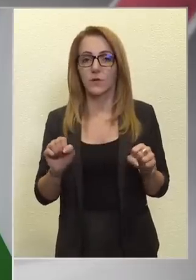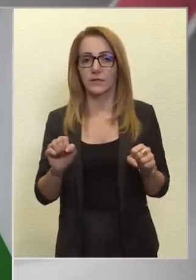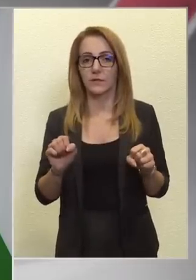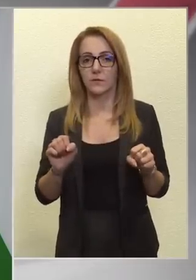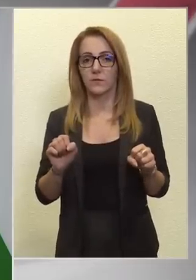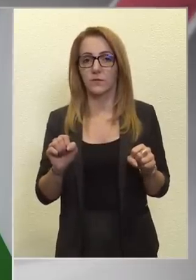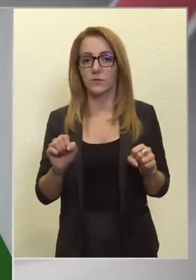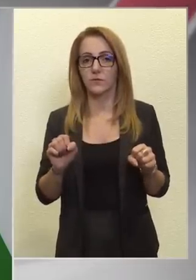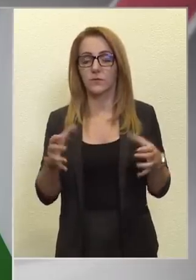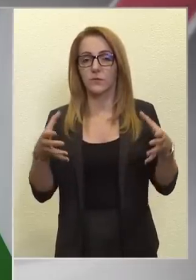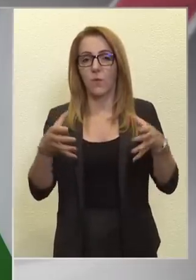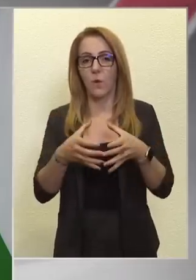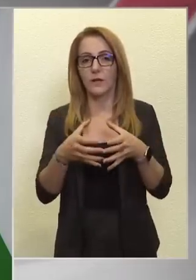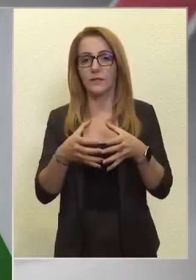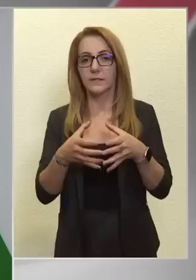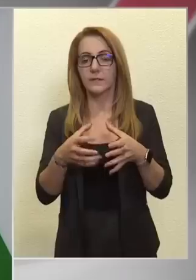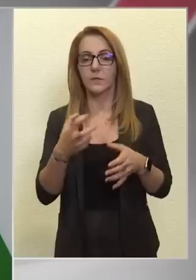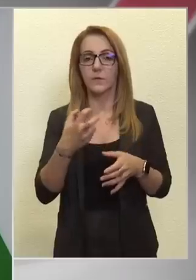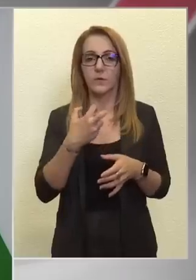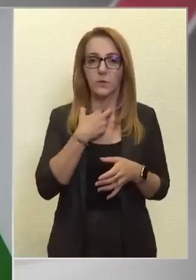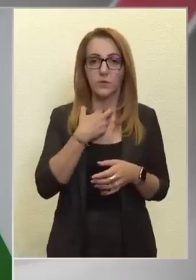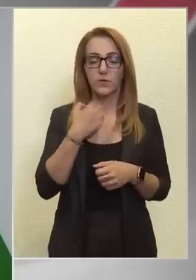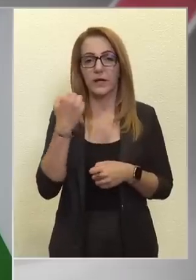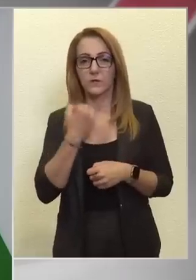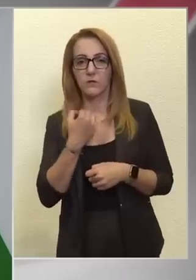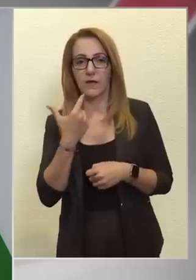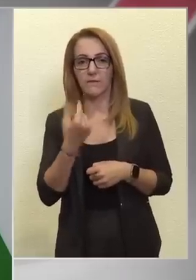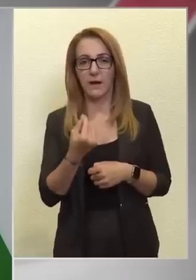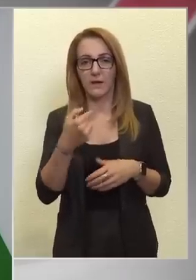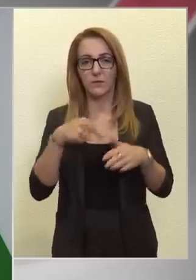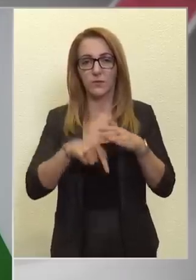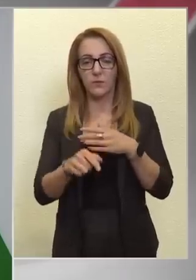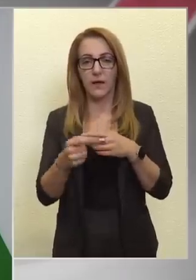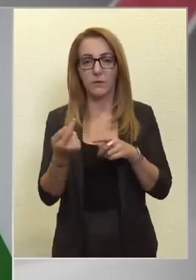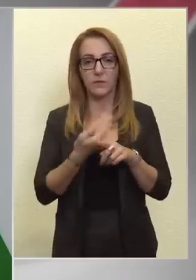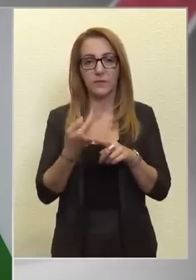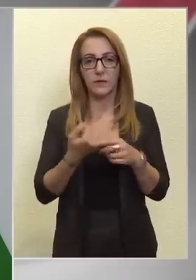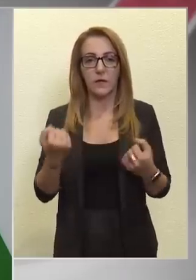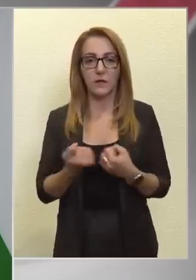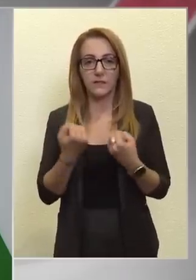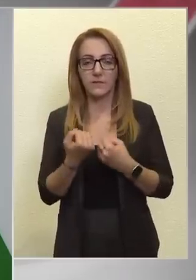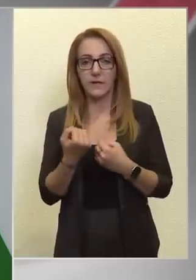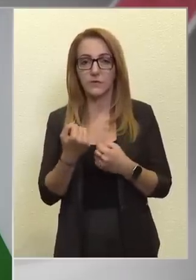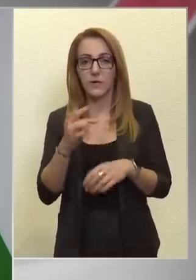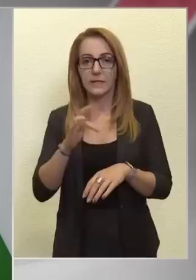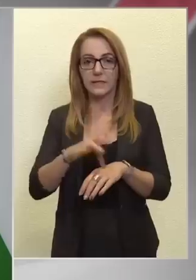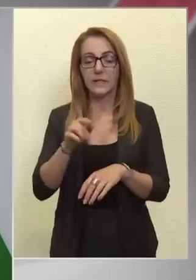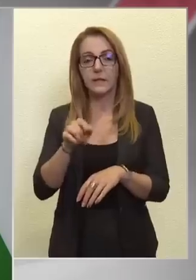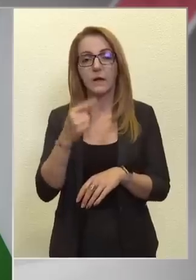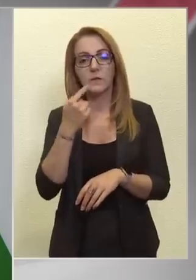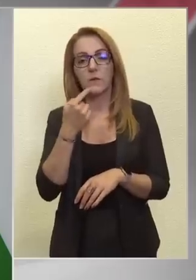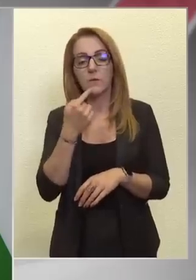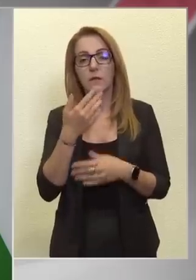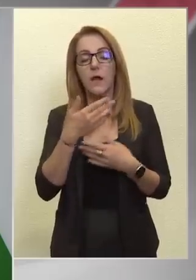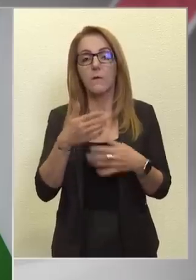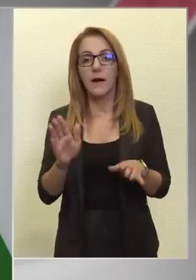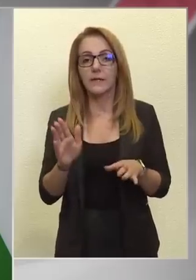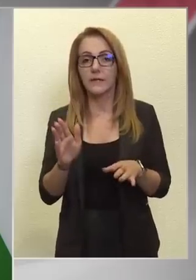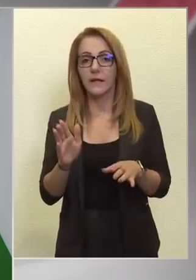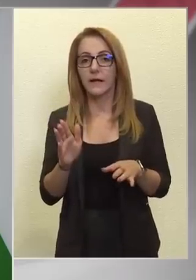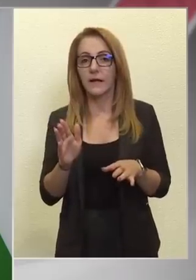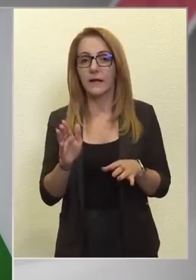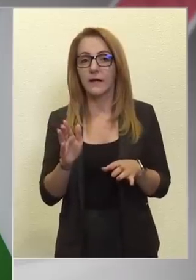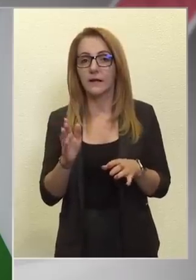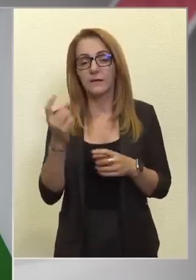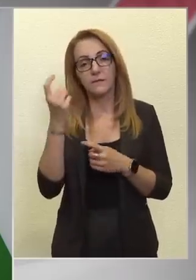koalíció Gyurcsány-Dobrev páros belpolitikai aktivitását illeti, ott azt tudom mondani, hogyha bárkinek kétsége volt,